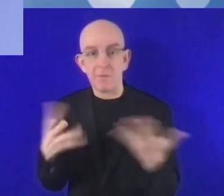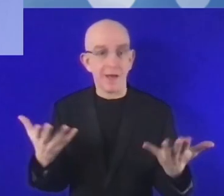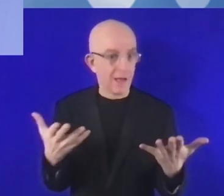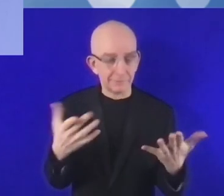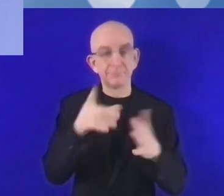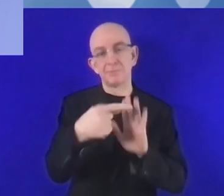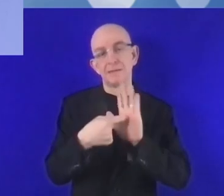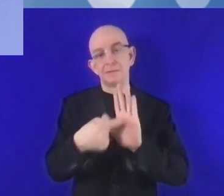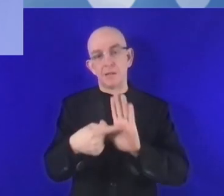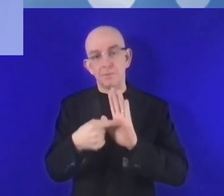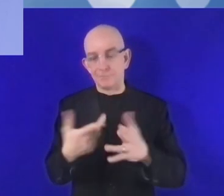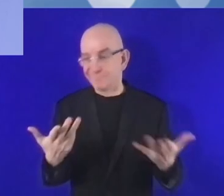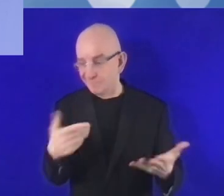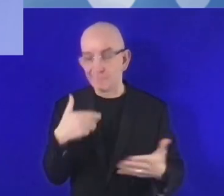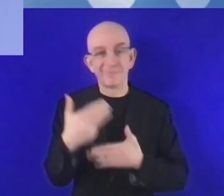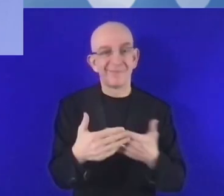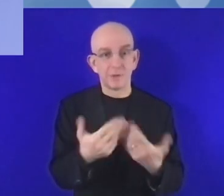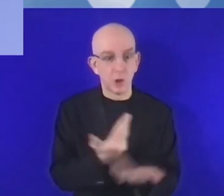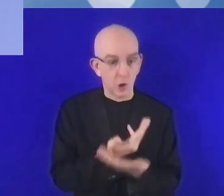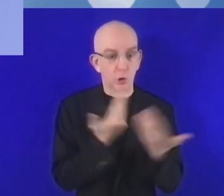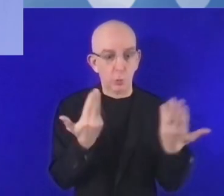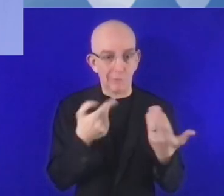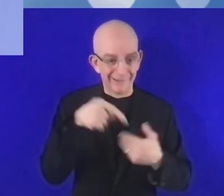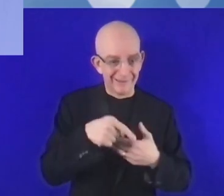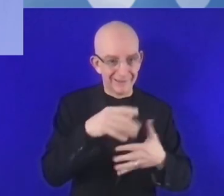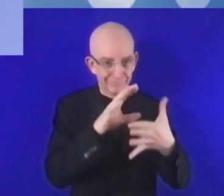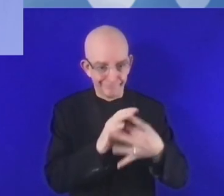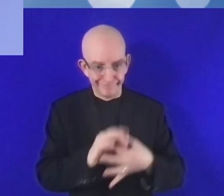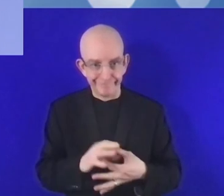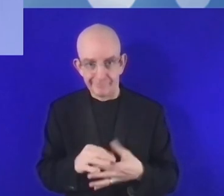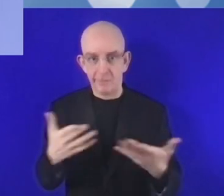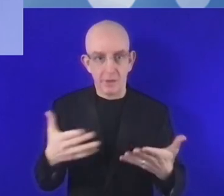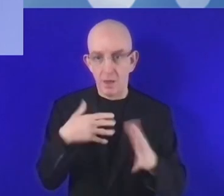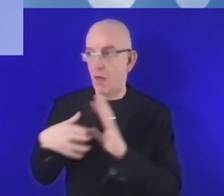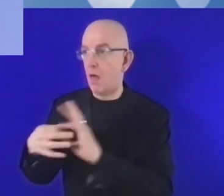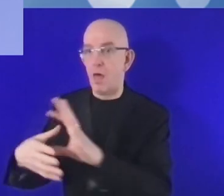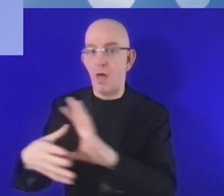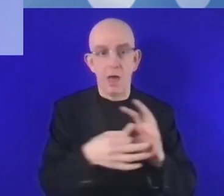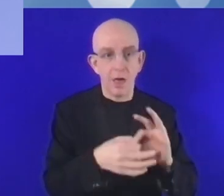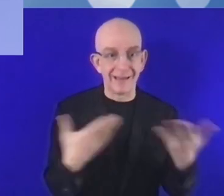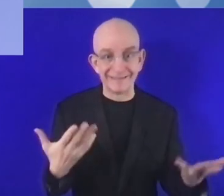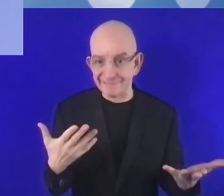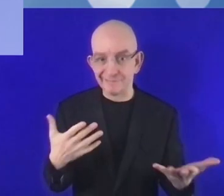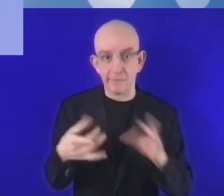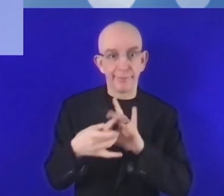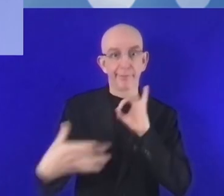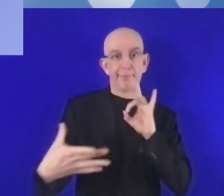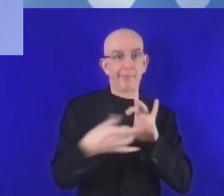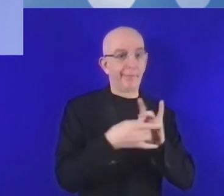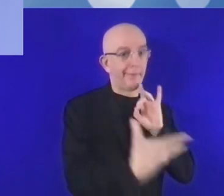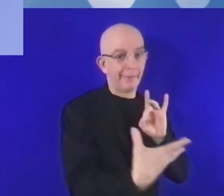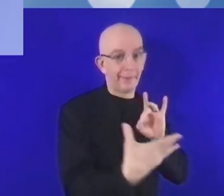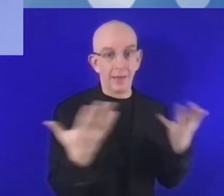الاستفادة من هذا التطور الواسع. إذا لم يكن لدينا اتصالات